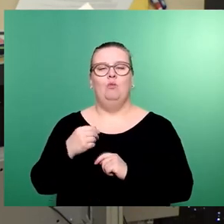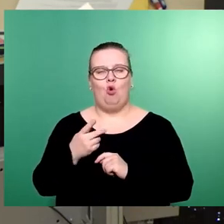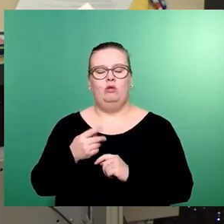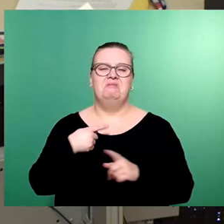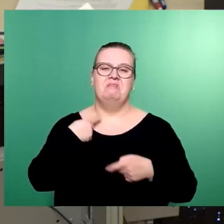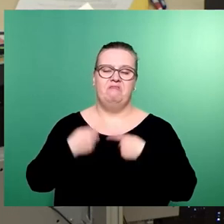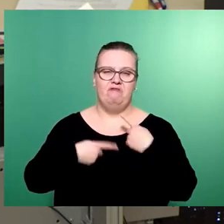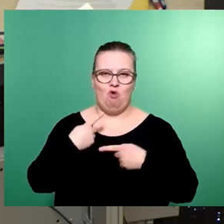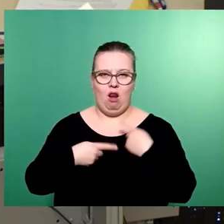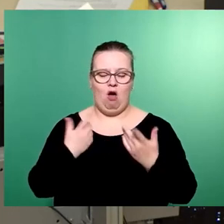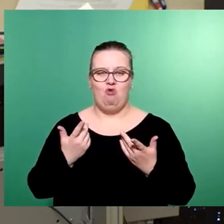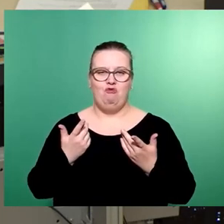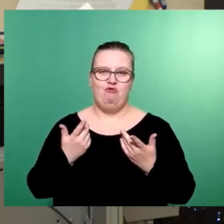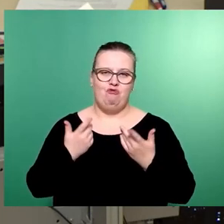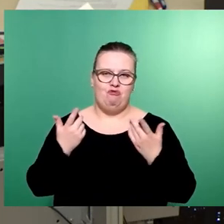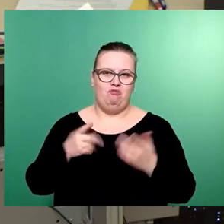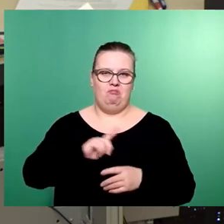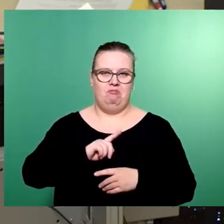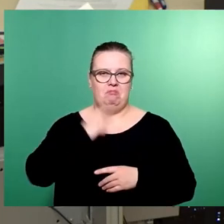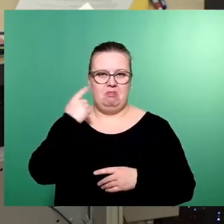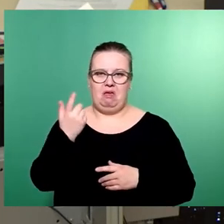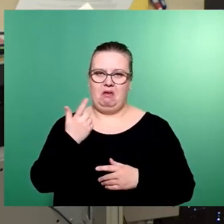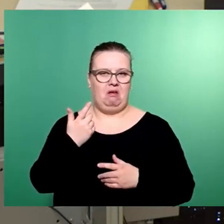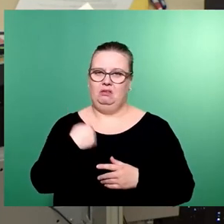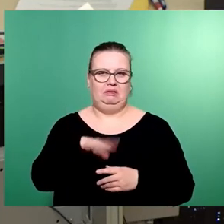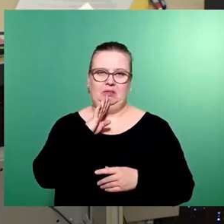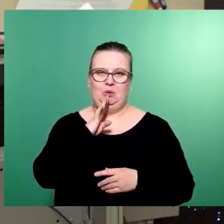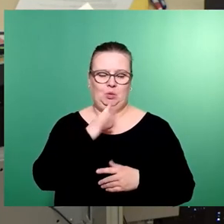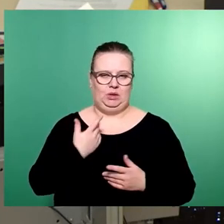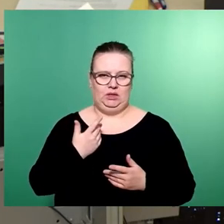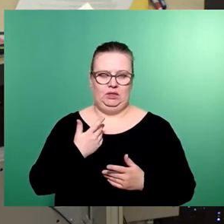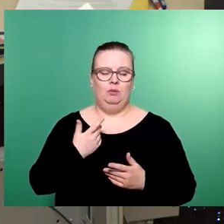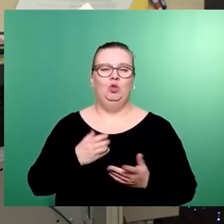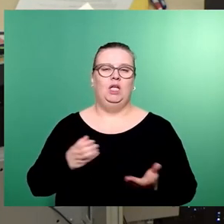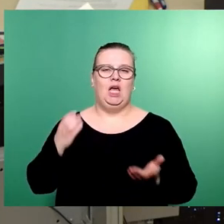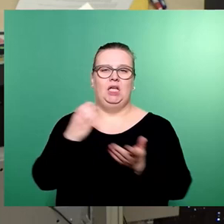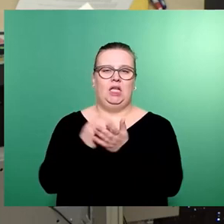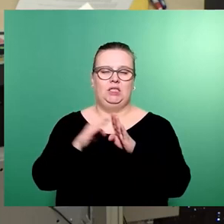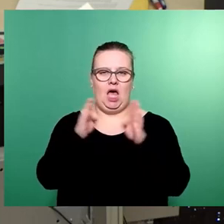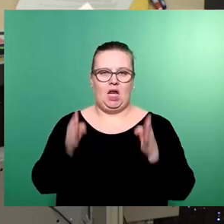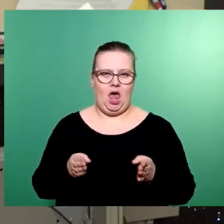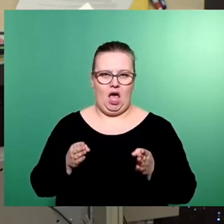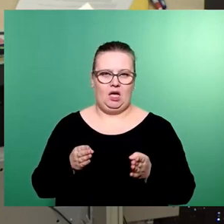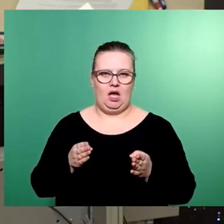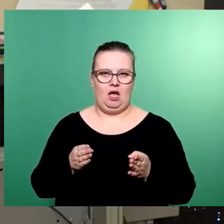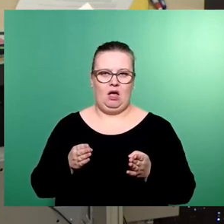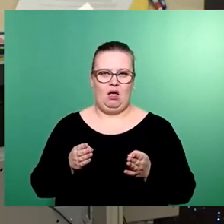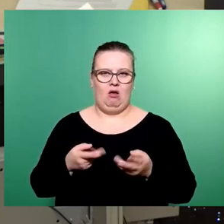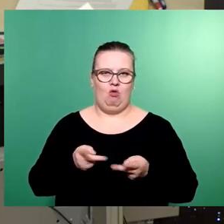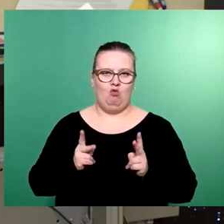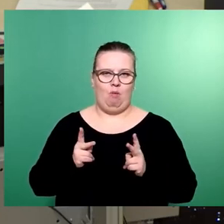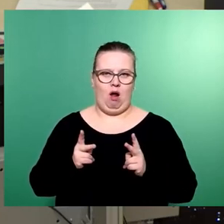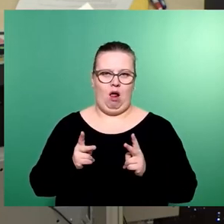aus unserer Sicht nicht ausreichend. Die Ersatzanlage wird also im normalen Weg der